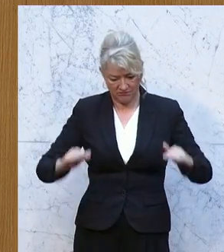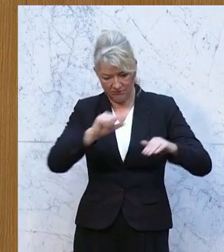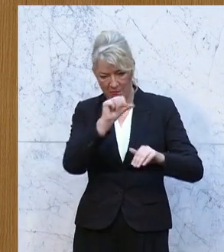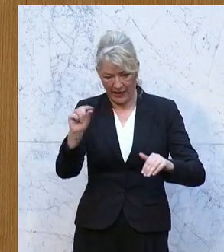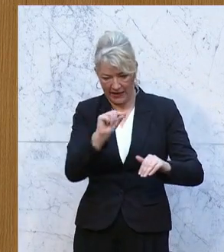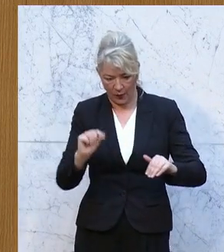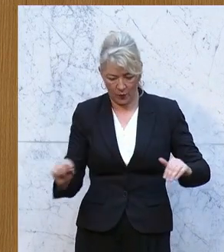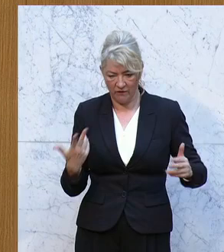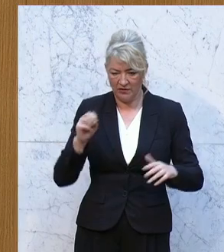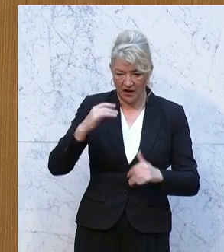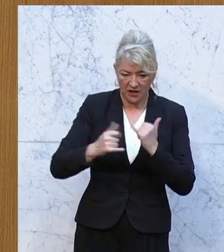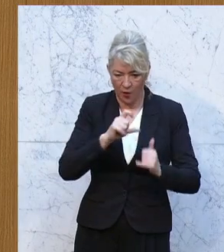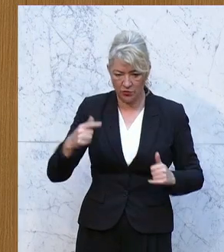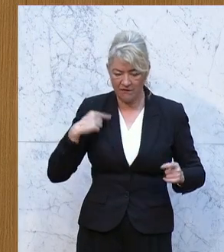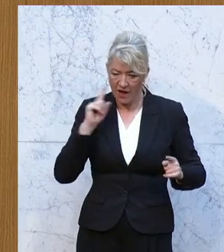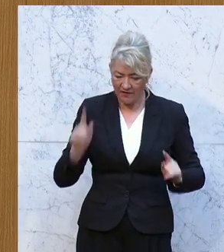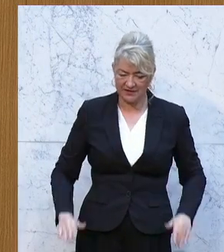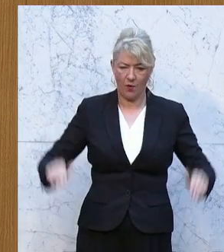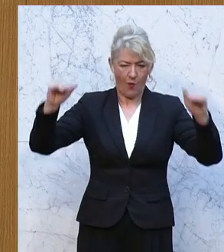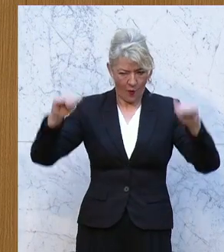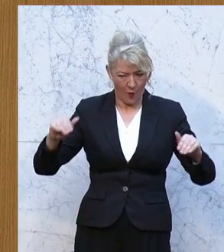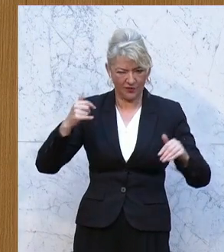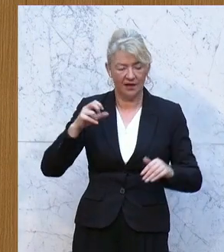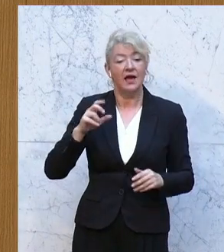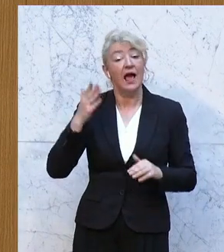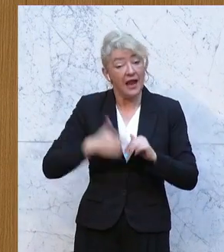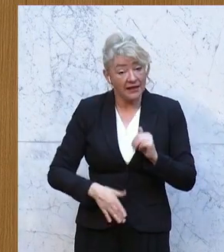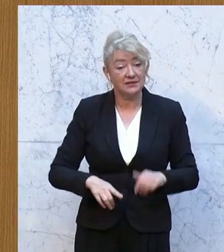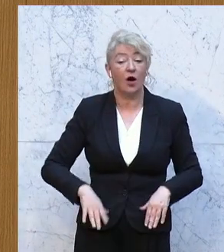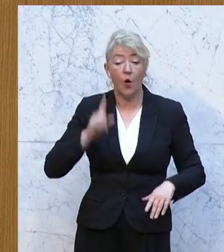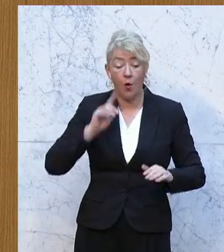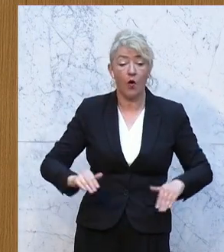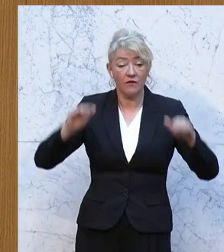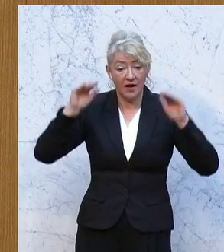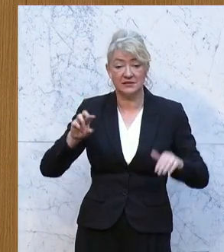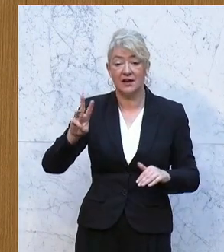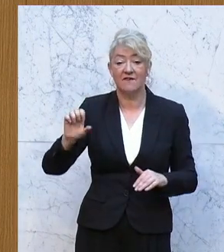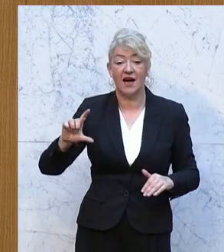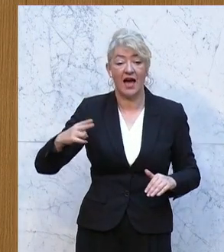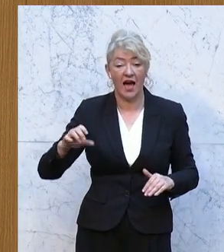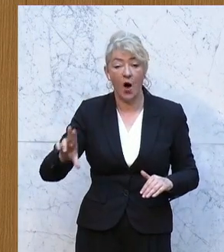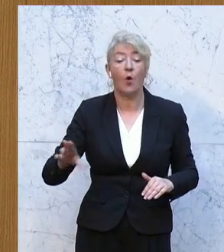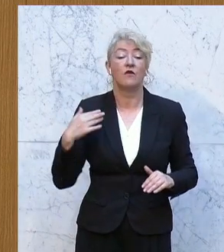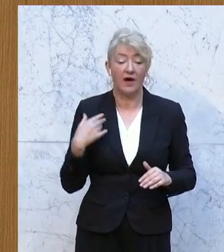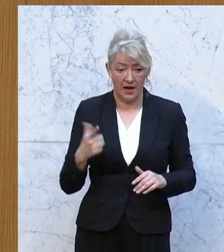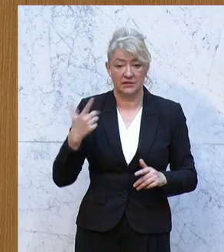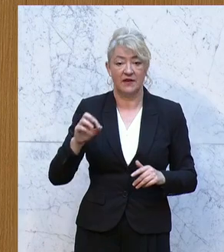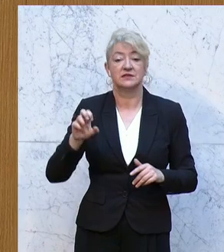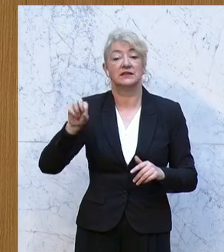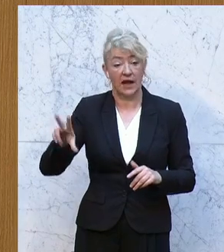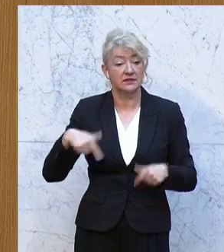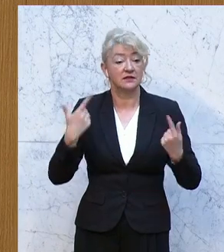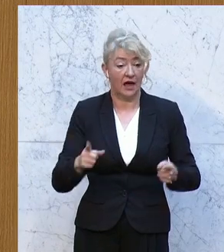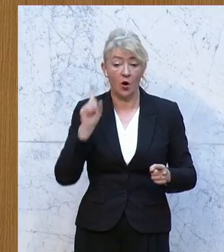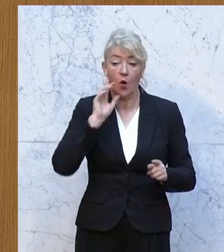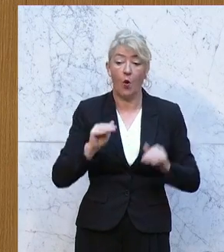dass da im 13. Jahrhundert Hochwasser gegeben hat. Und das letzte Hochwasser in der Wachau, das war 2013. Und dann ist der Hochwasserschutz gebaut